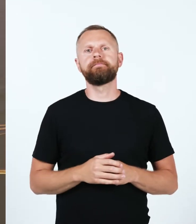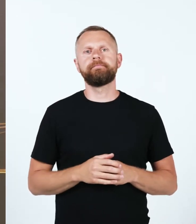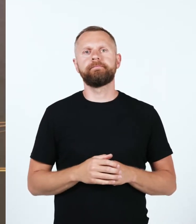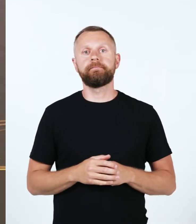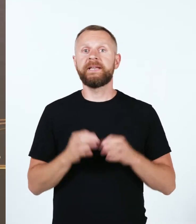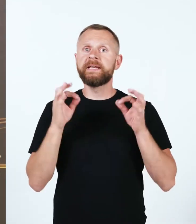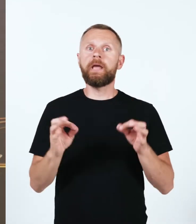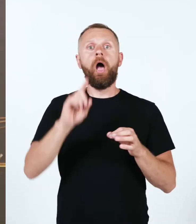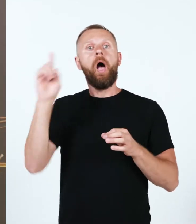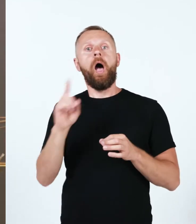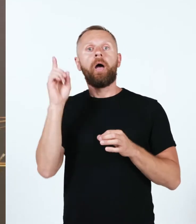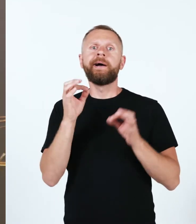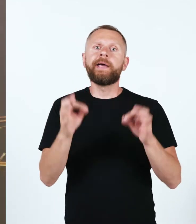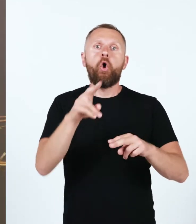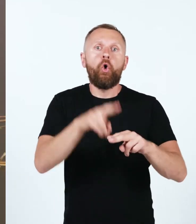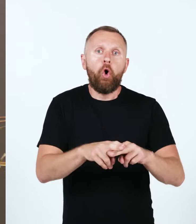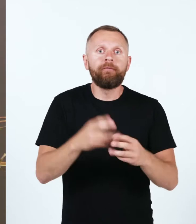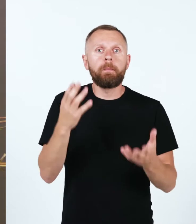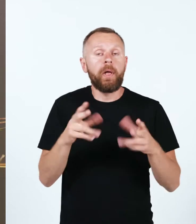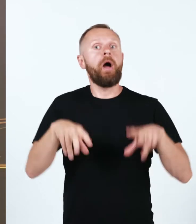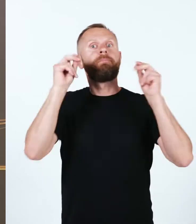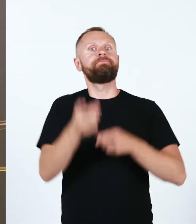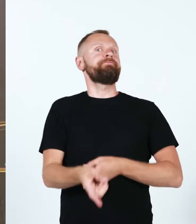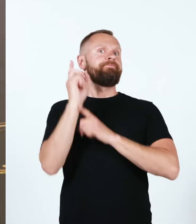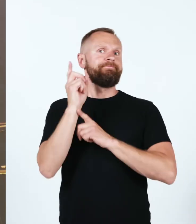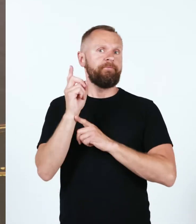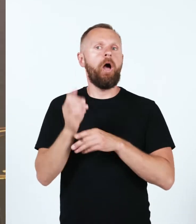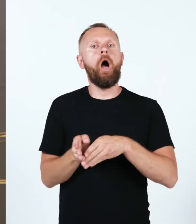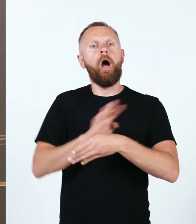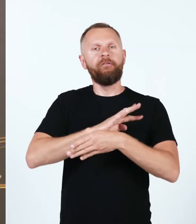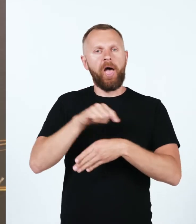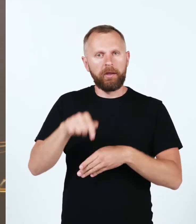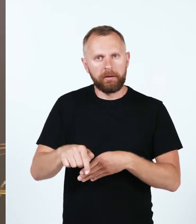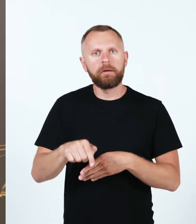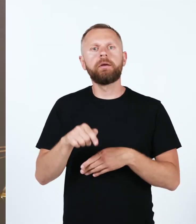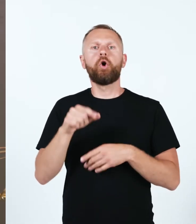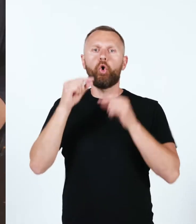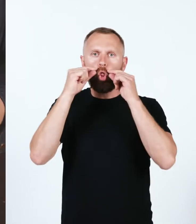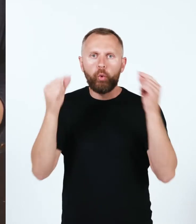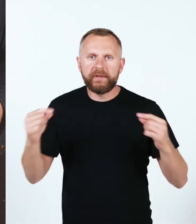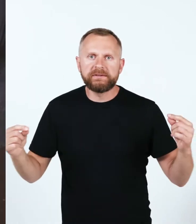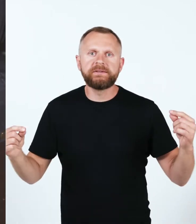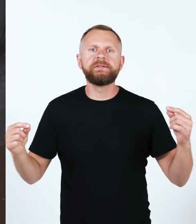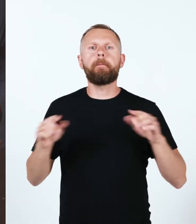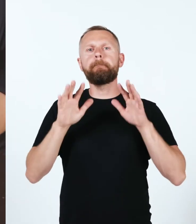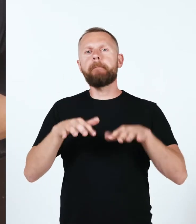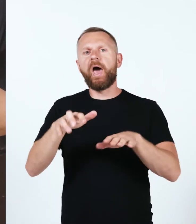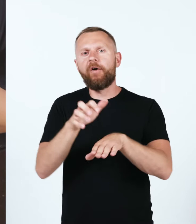Õige lajal õiges kohas olles võib saaremal näkata ka haug, luts, teib, meriforel ja miks mitte ka angerjas.